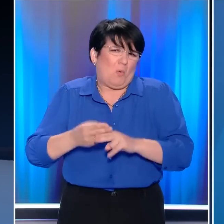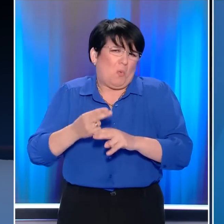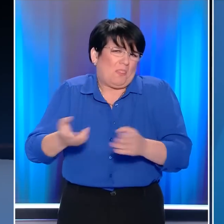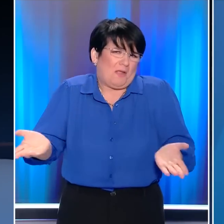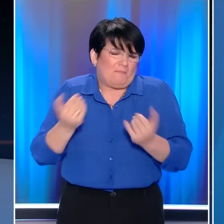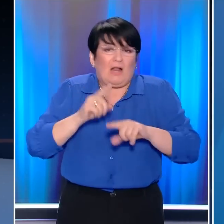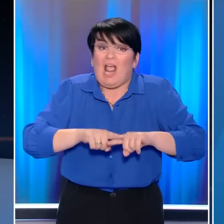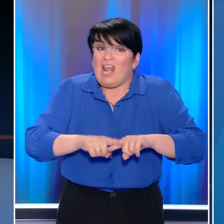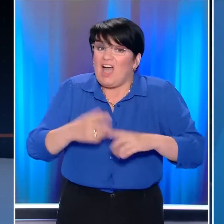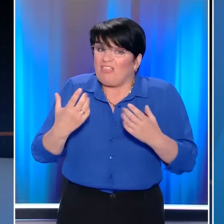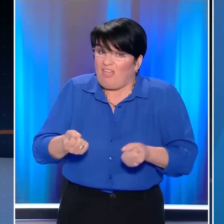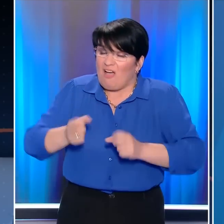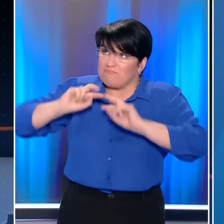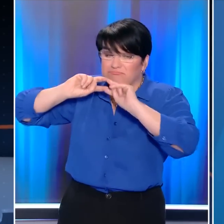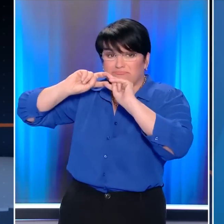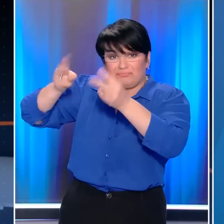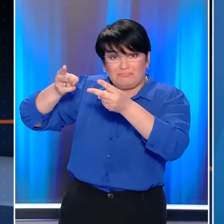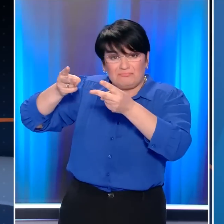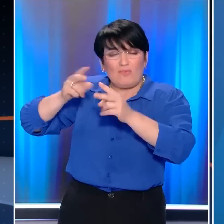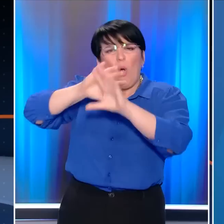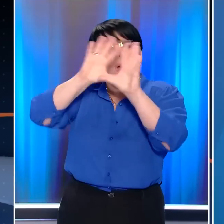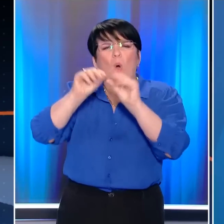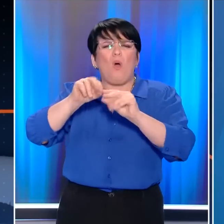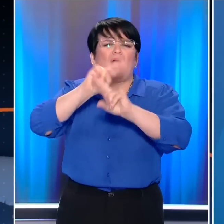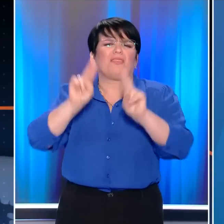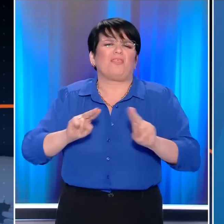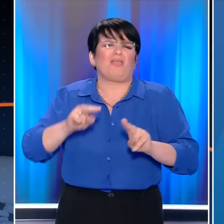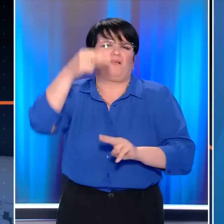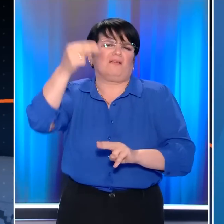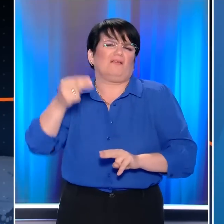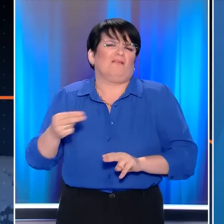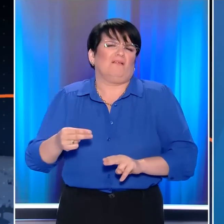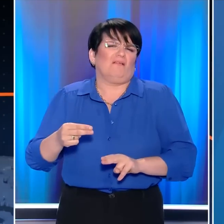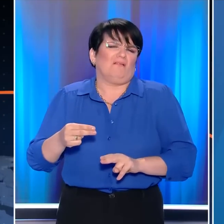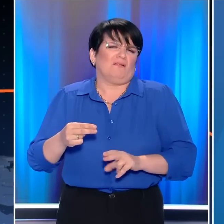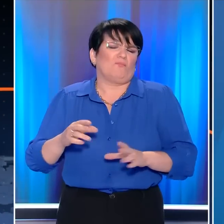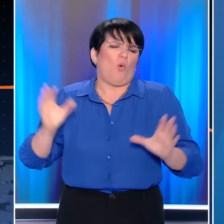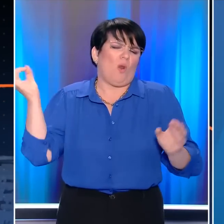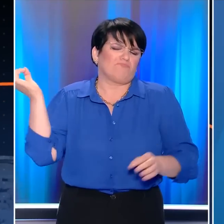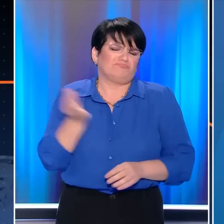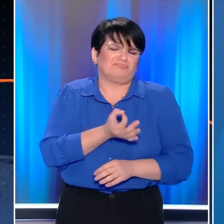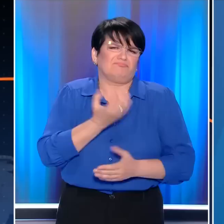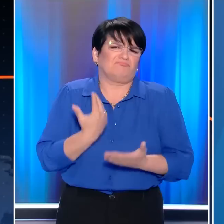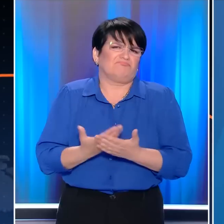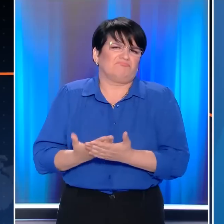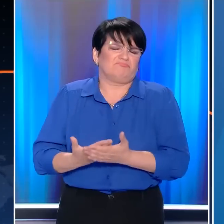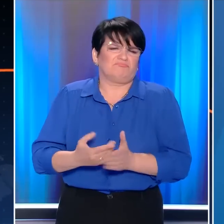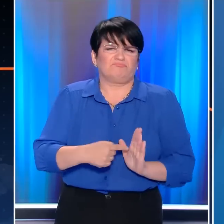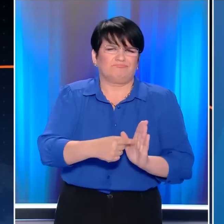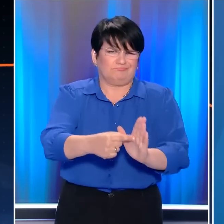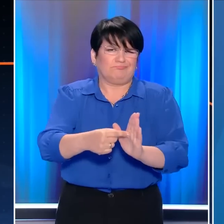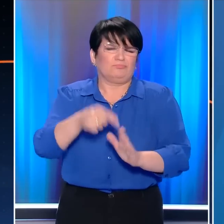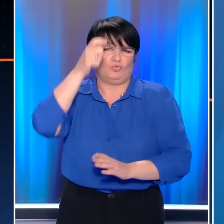η Ελλάδα έχει απαντήσει σε όλα τα διεθνή φορά, πολύ εμπεριστατωμένα, ακυρώνοντας όλη την εντός